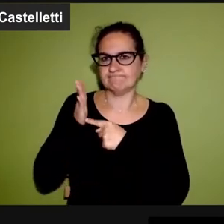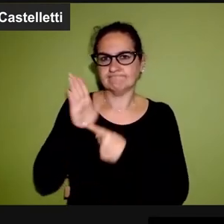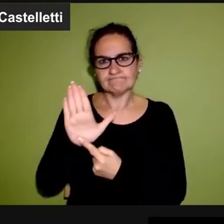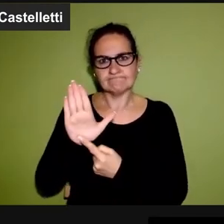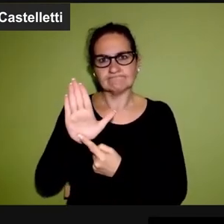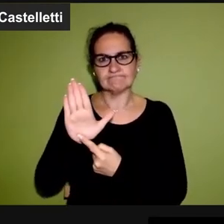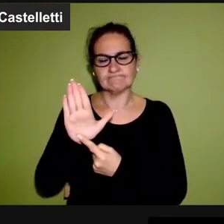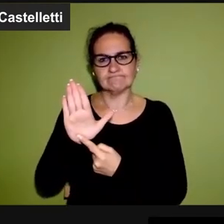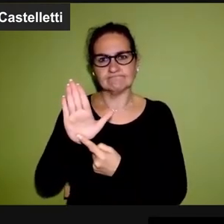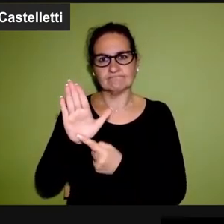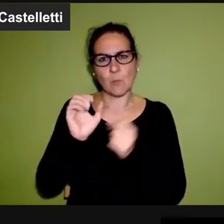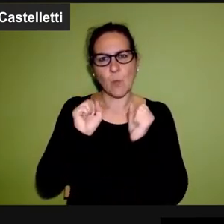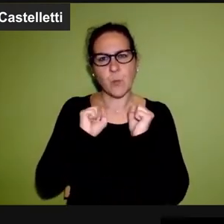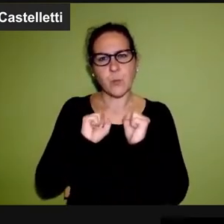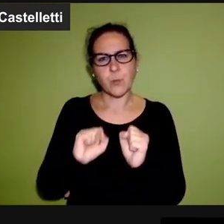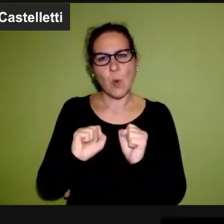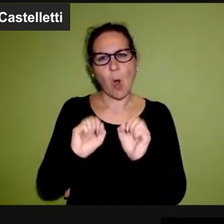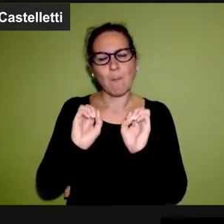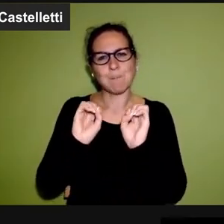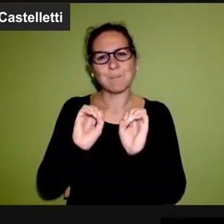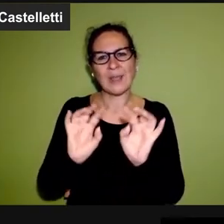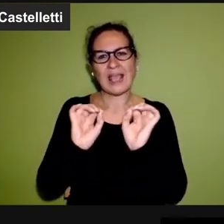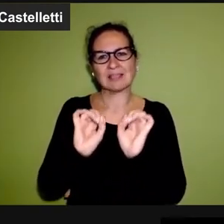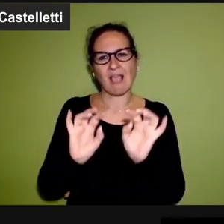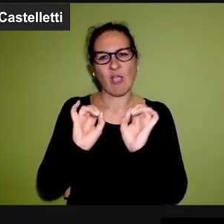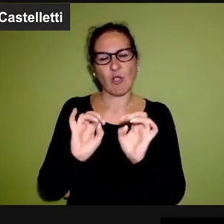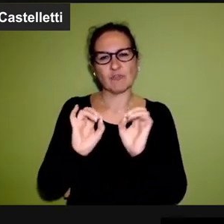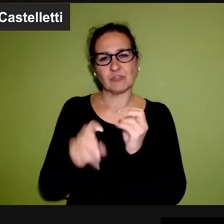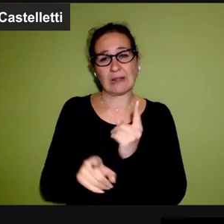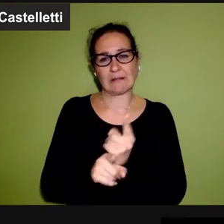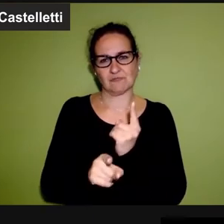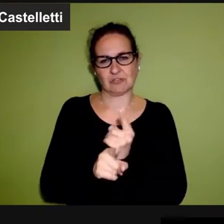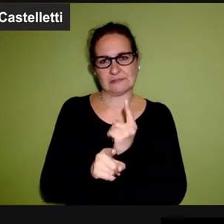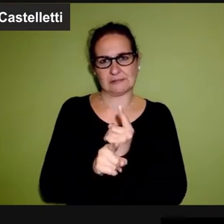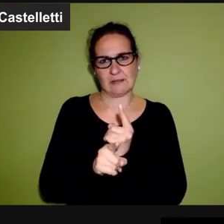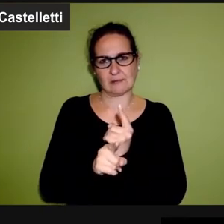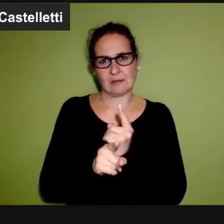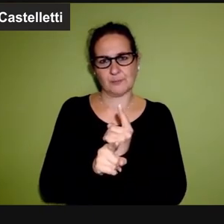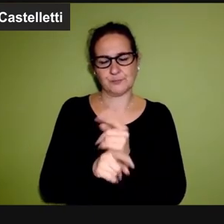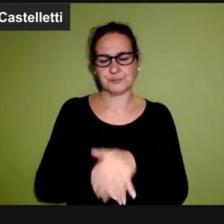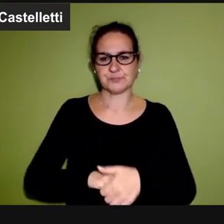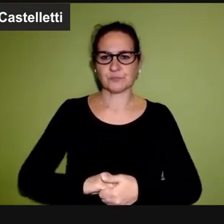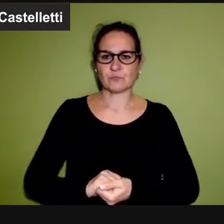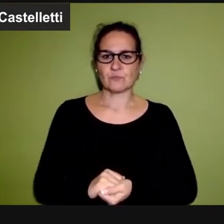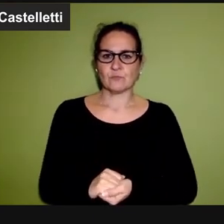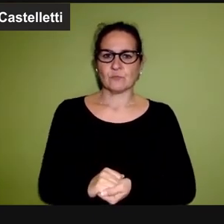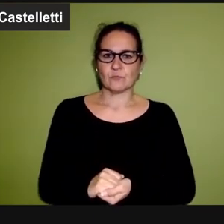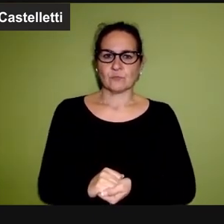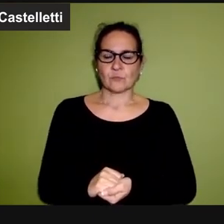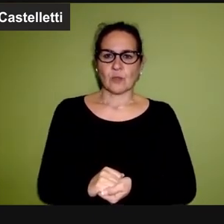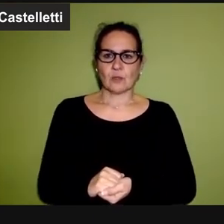queste sofferenze possa essere una pedagogia necessaria. Dopodiché però